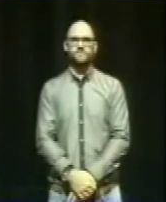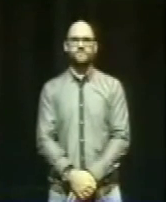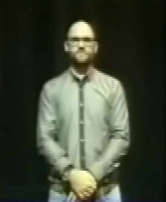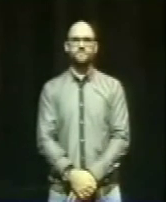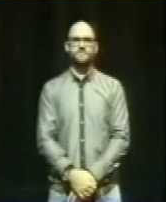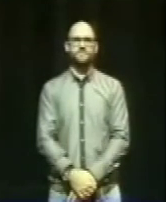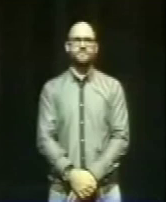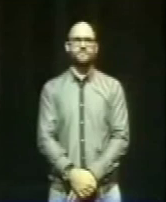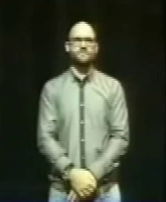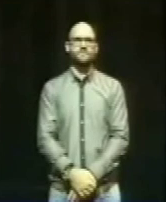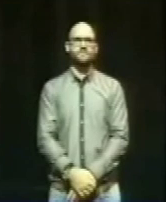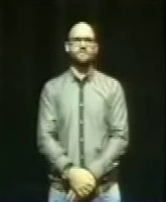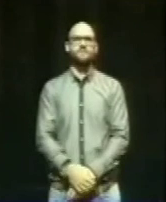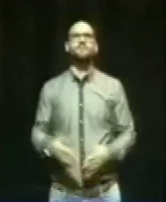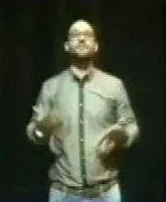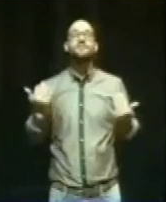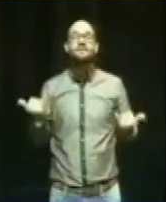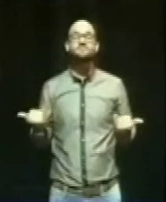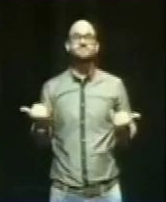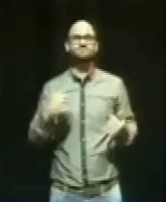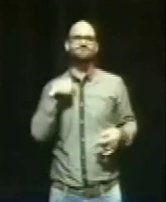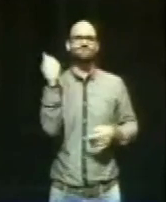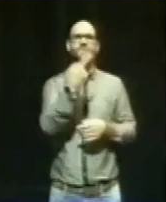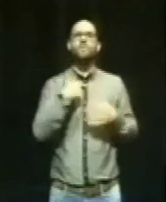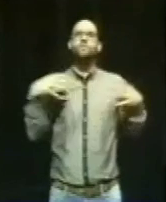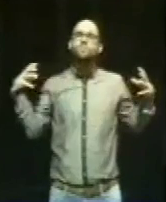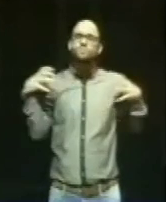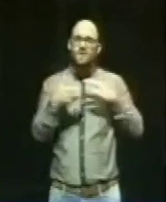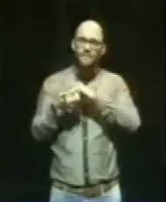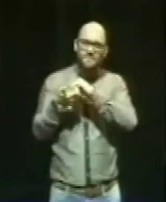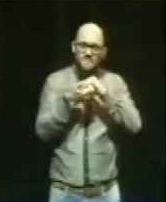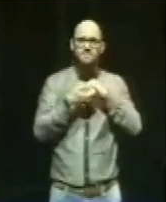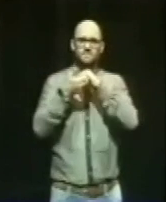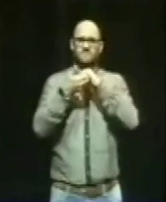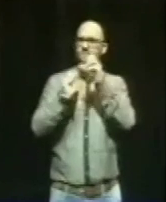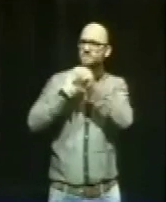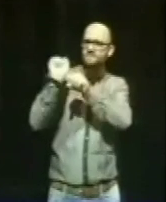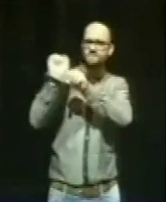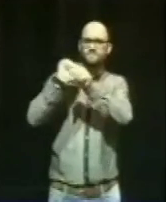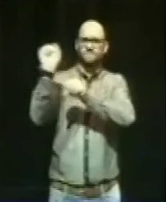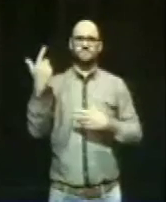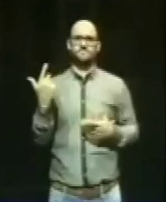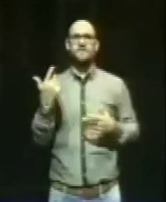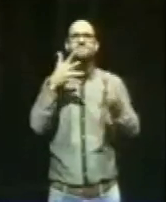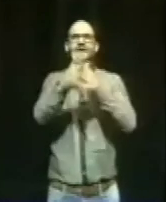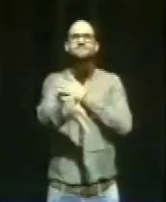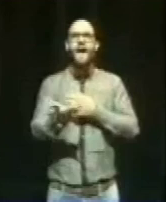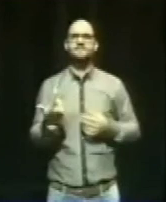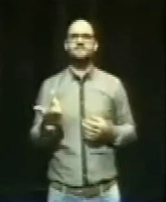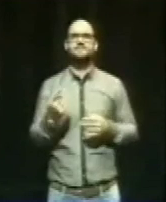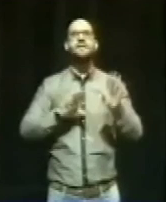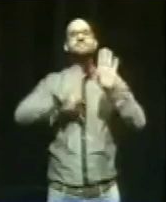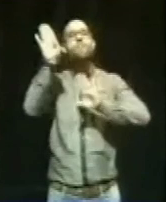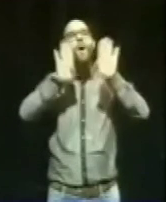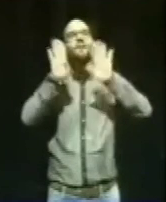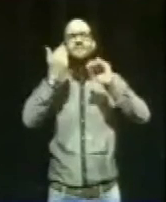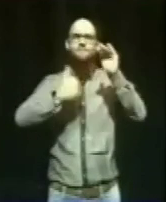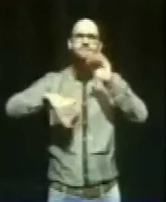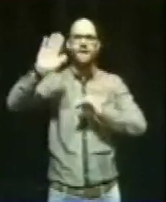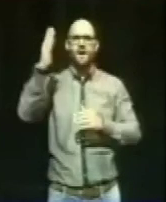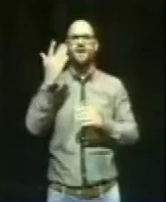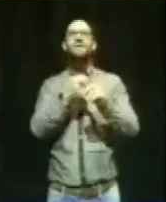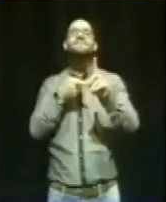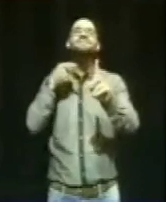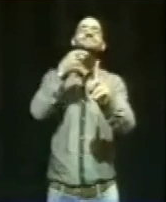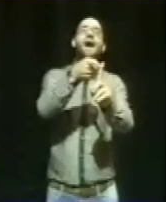Lasst uns gemeinsam streiten für Bürgerrechte und Transparenz, für mehr Demokratie und direkte